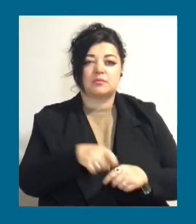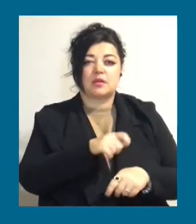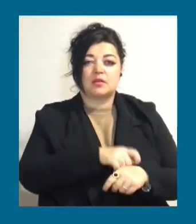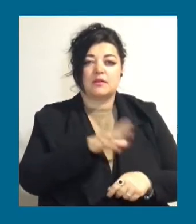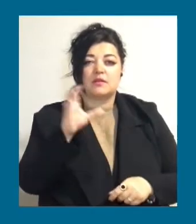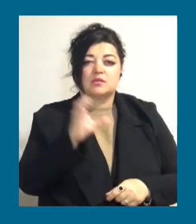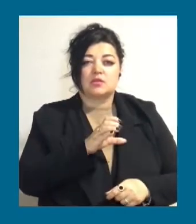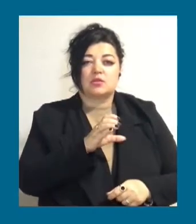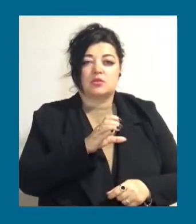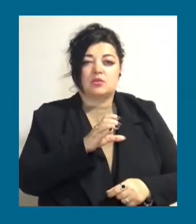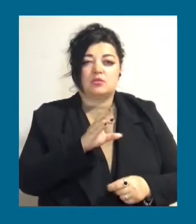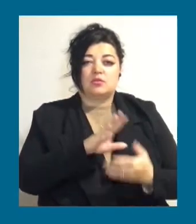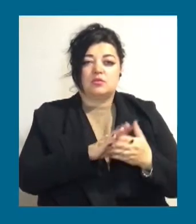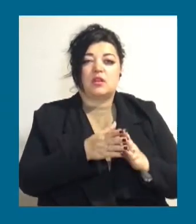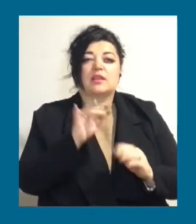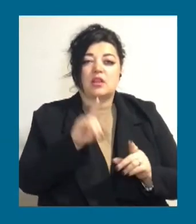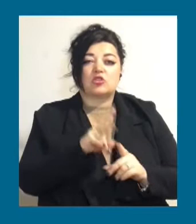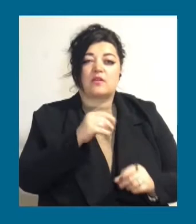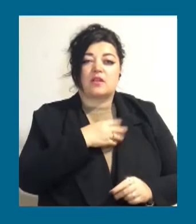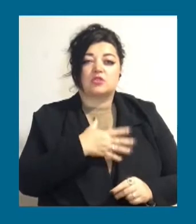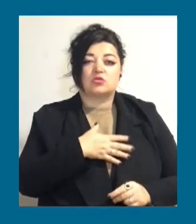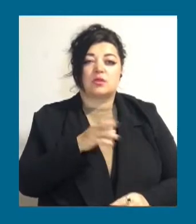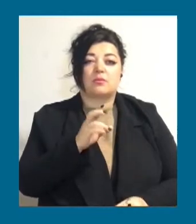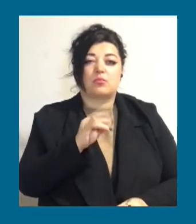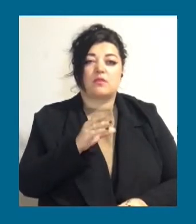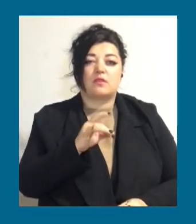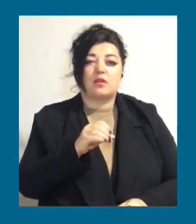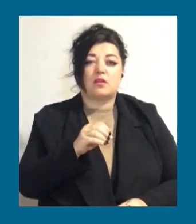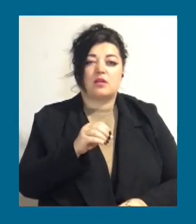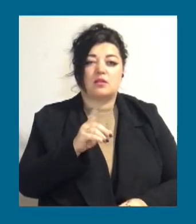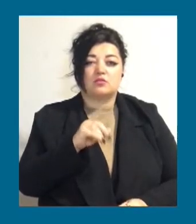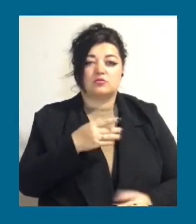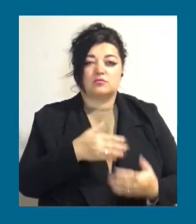на Французькому бульварі дає ветер 21 метр в секунду.